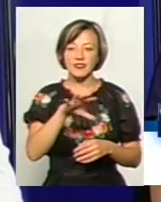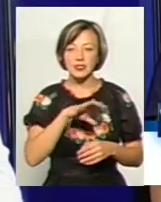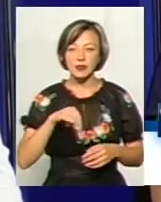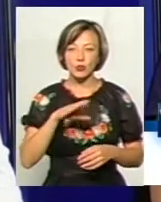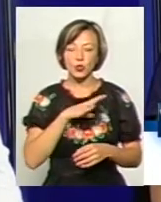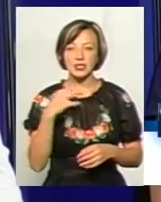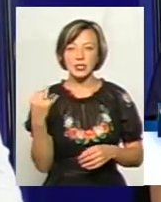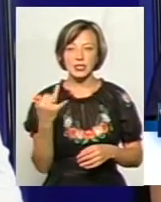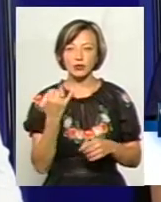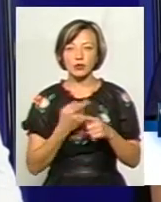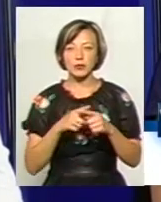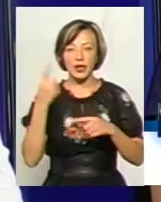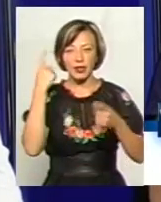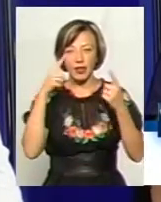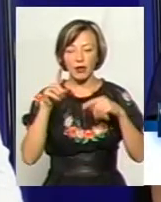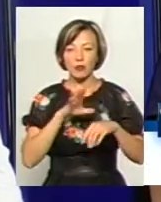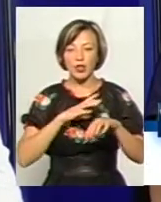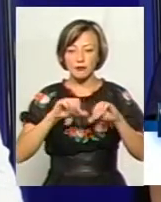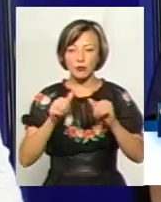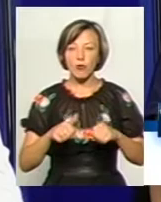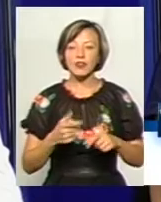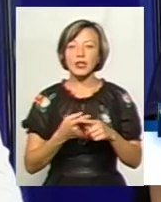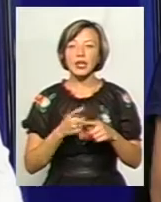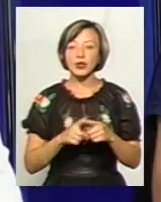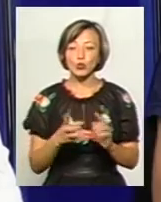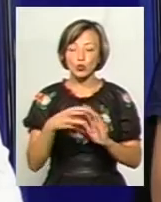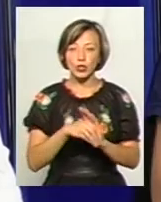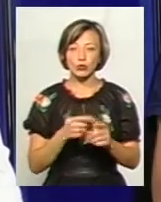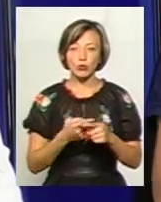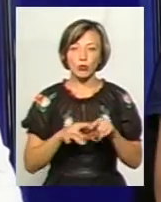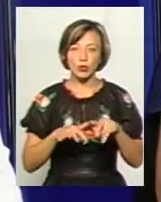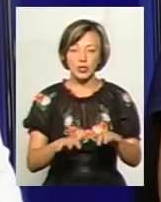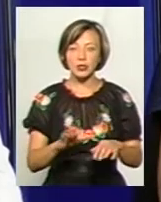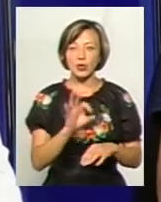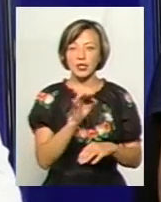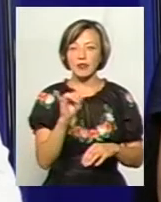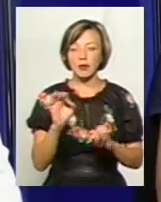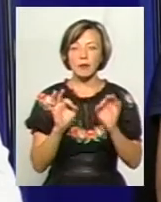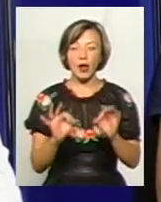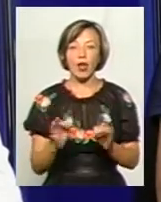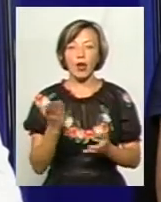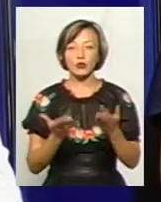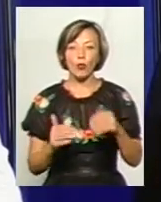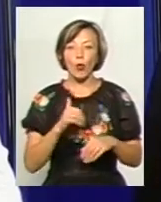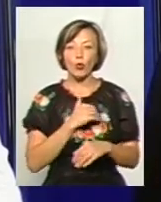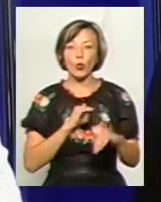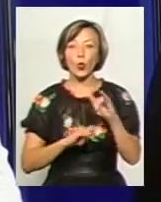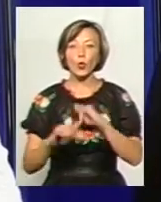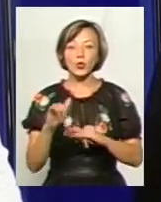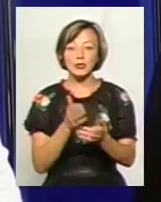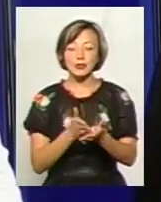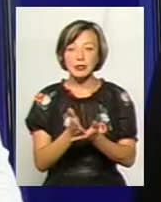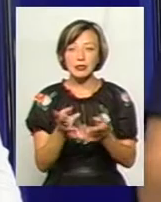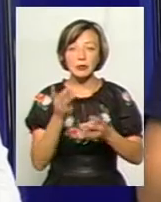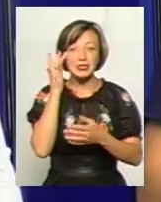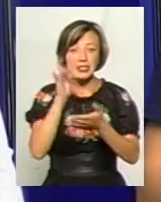тому, щоб ця ідея була сформульована і долучатись до цього процесу. Олександр Іванович правильно сказав, якщо ми хочемо кудись йти, нам потрібно знати ціль, мету.